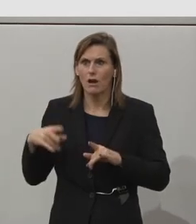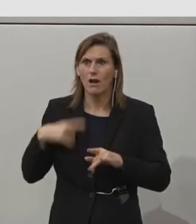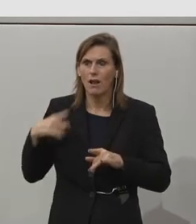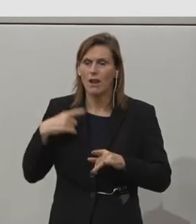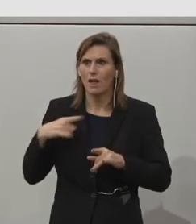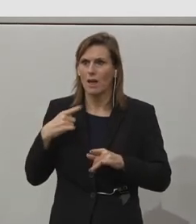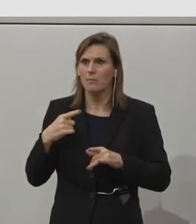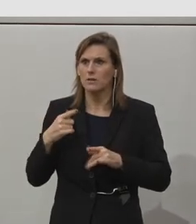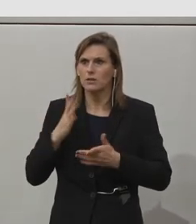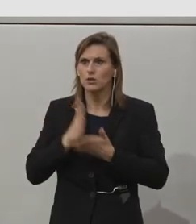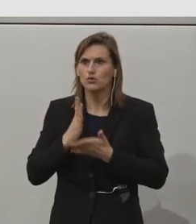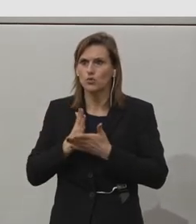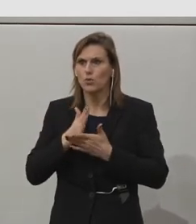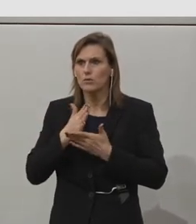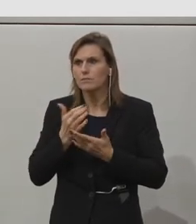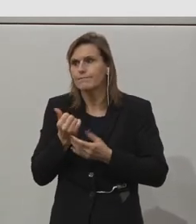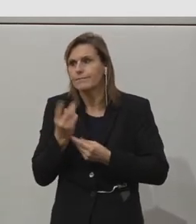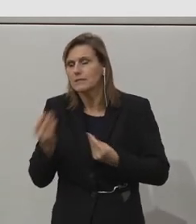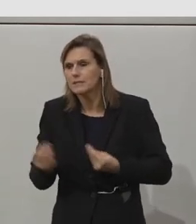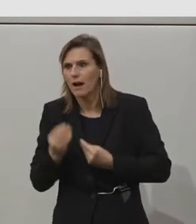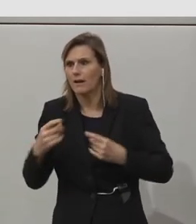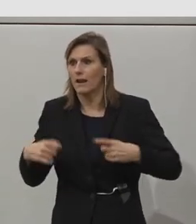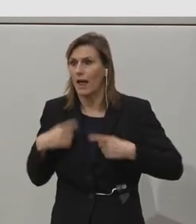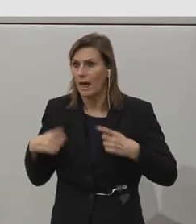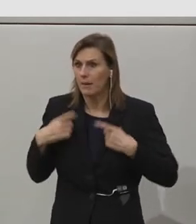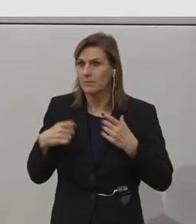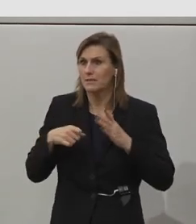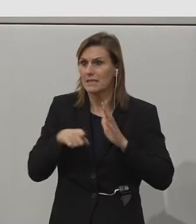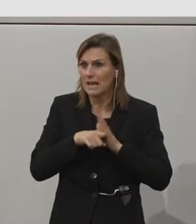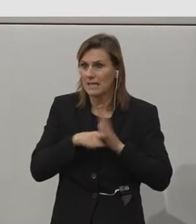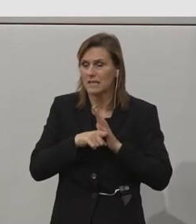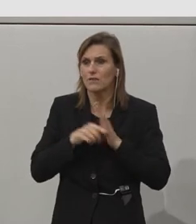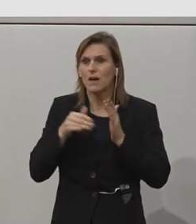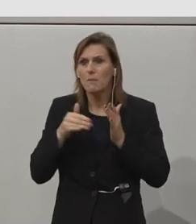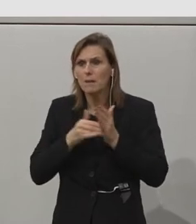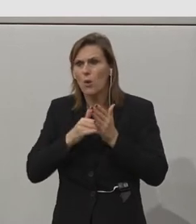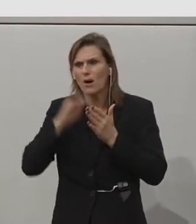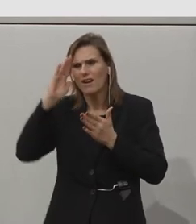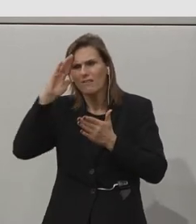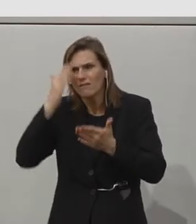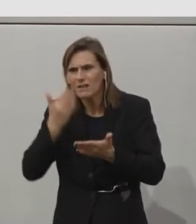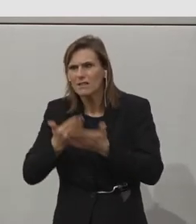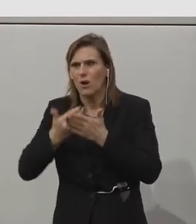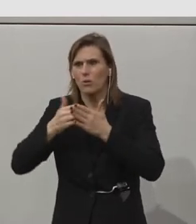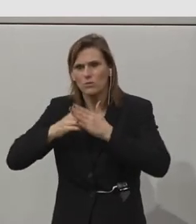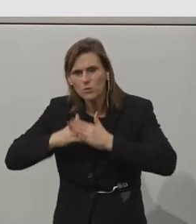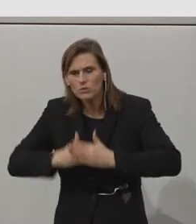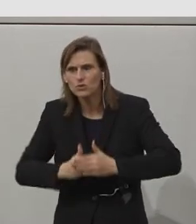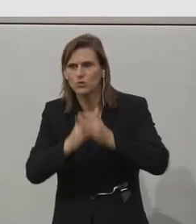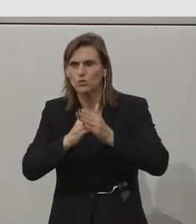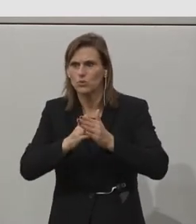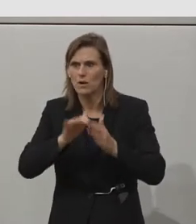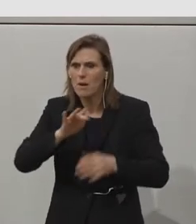einiges bereits erlebt haben. Zu diesem Zeitpunkt eine gute Unterstützung, eine vertrauensvolle Begleitung und ein Setting,